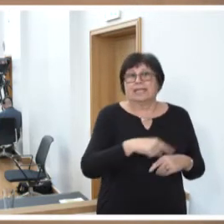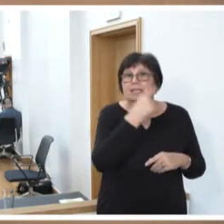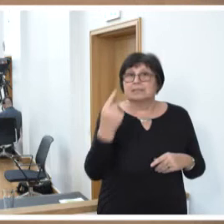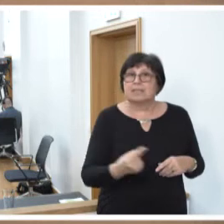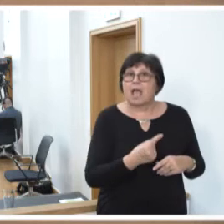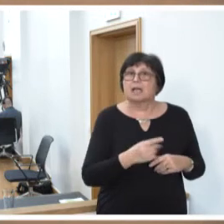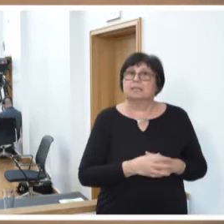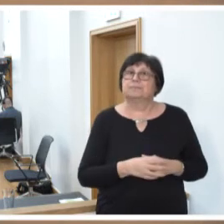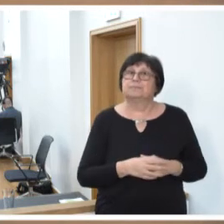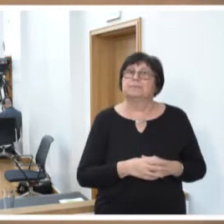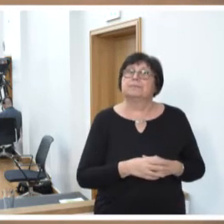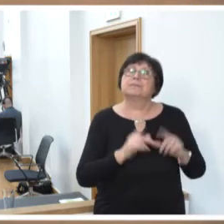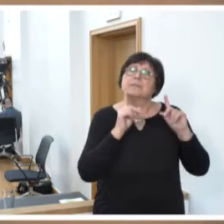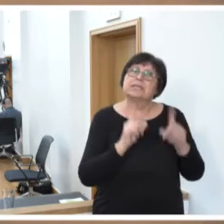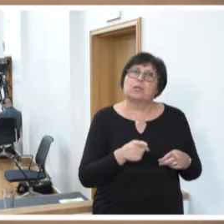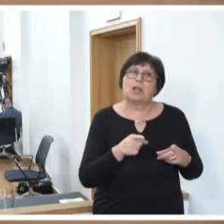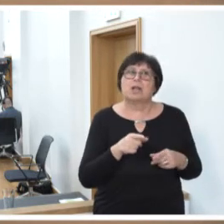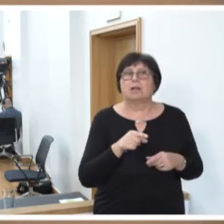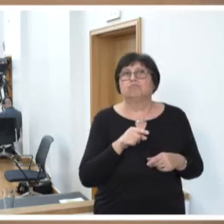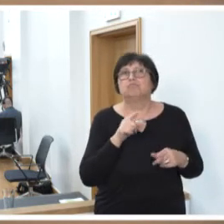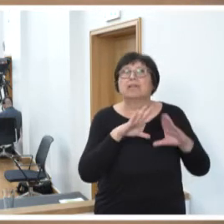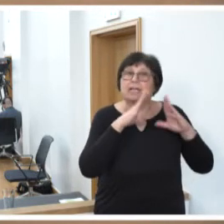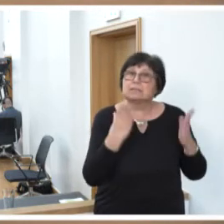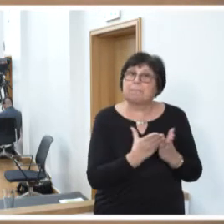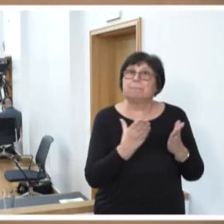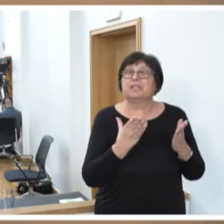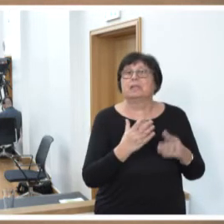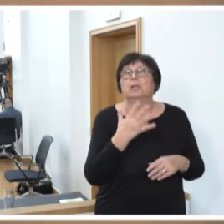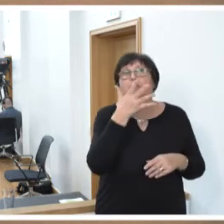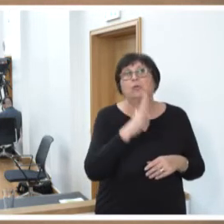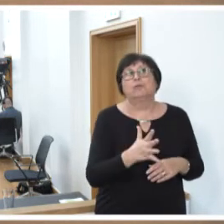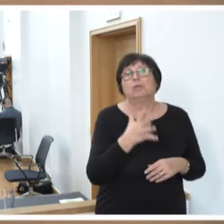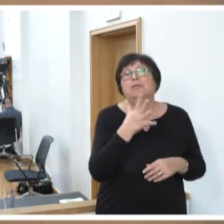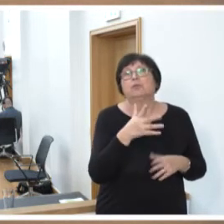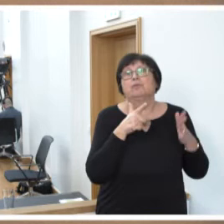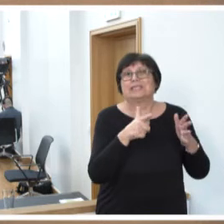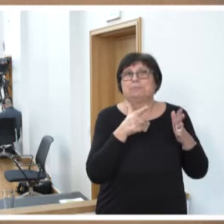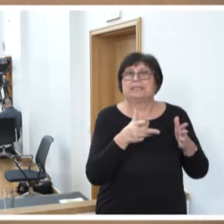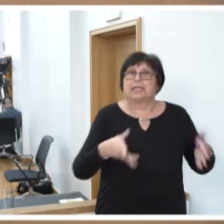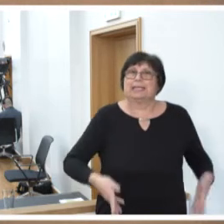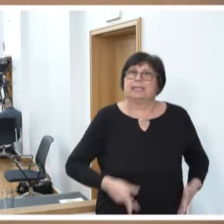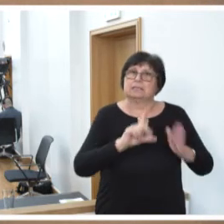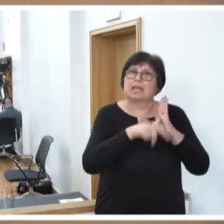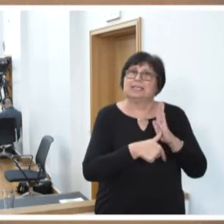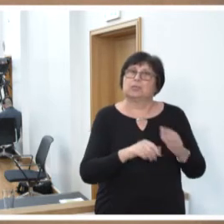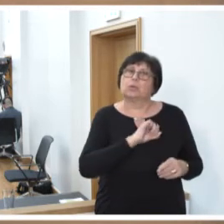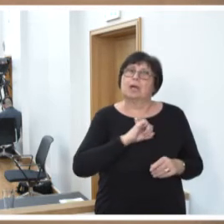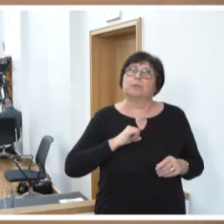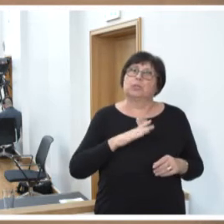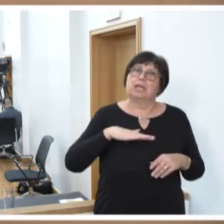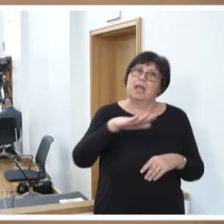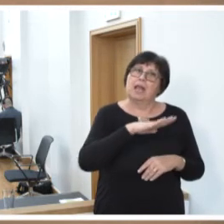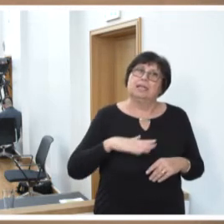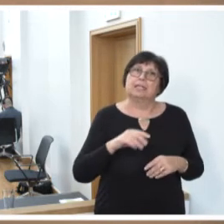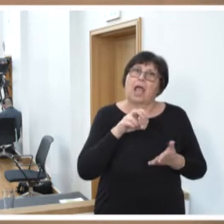sollen demnach insgesamt 575 Dienstleistungen von Bund, und Kommunen